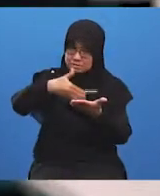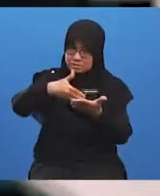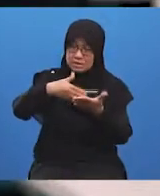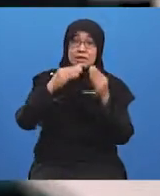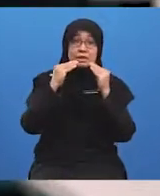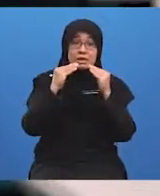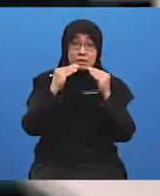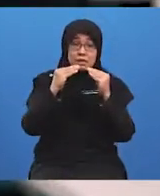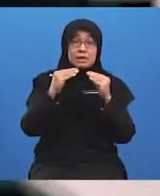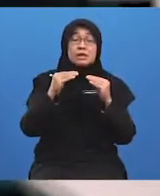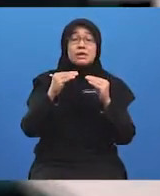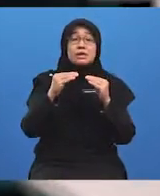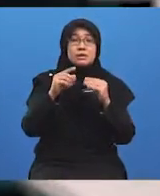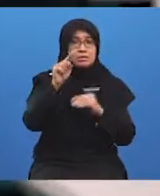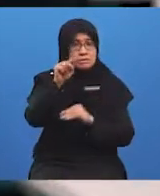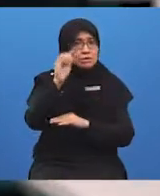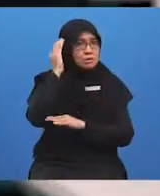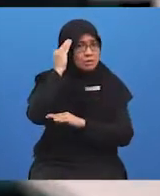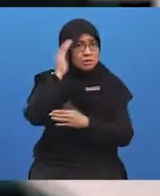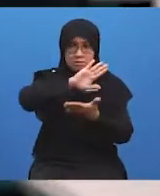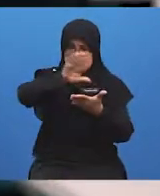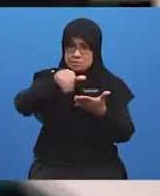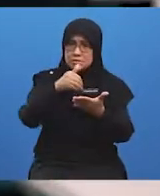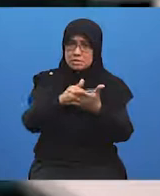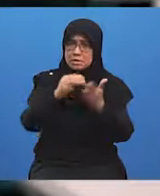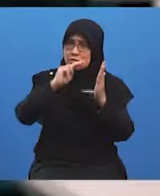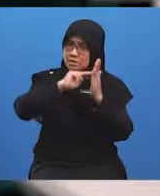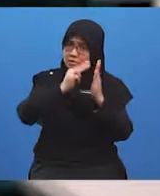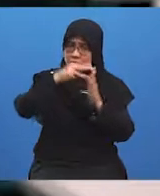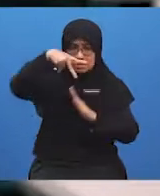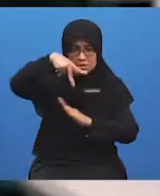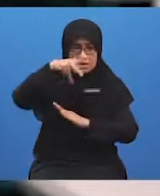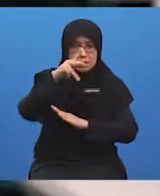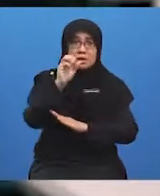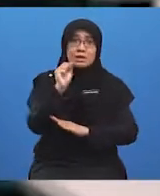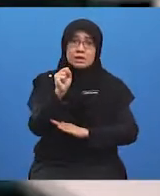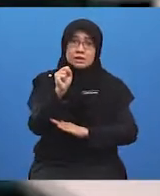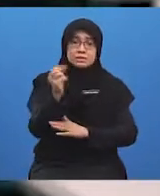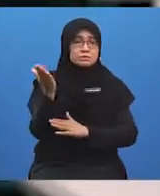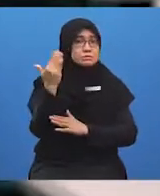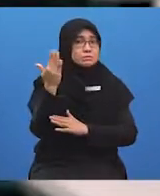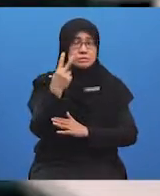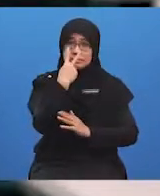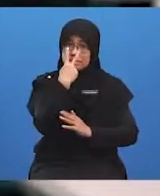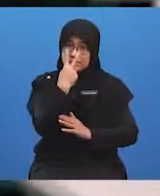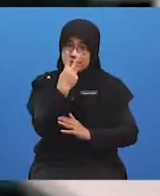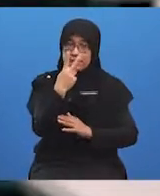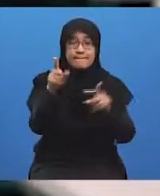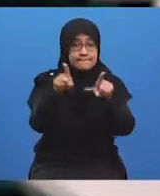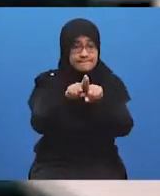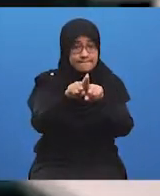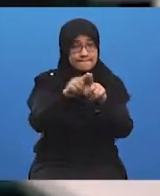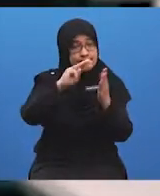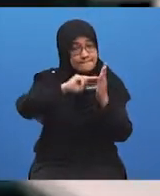tajuk ini, tahukah pelajar semua maksud PKS? Mari kita tinjau definisi